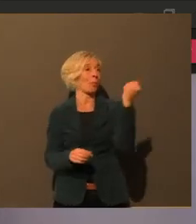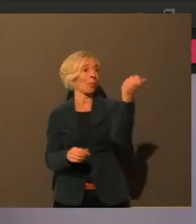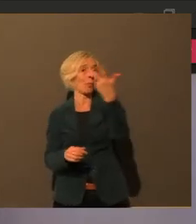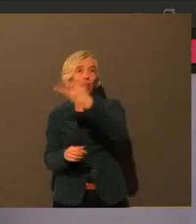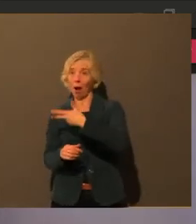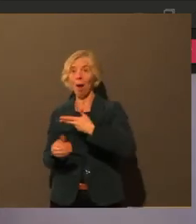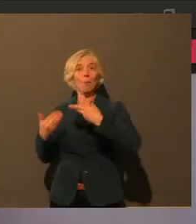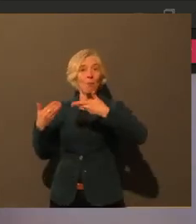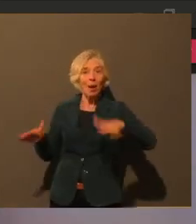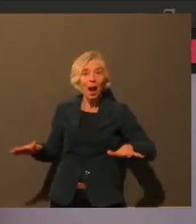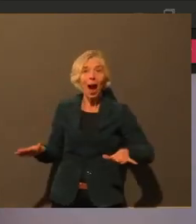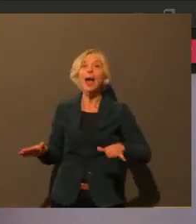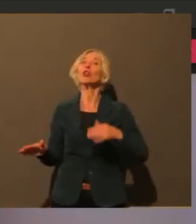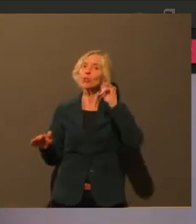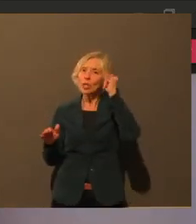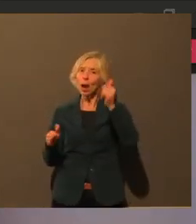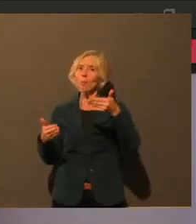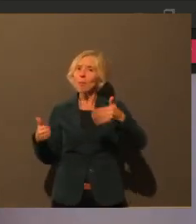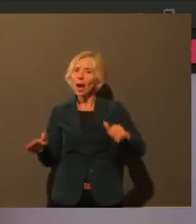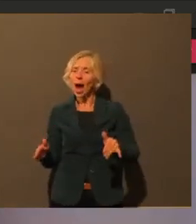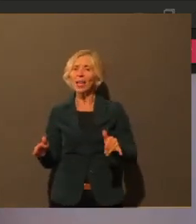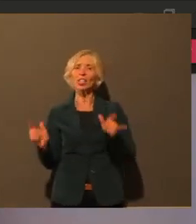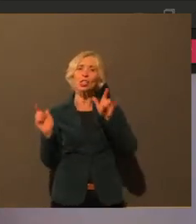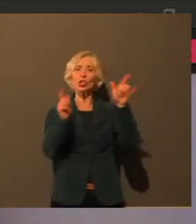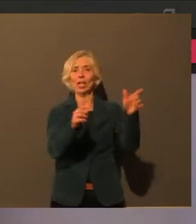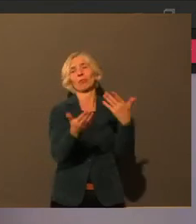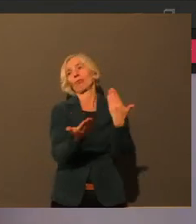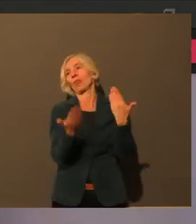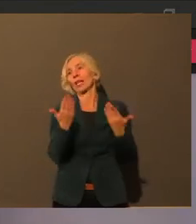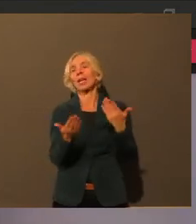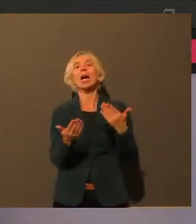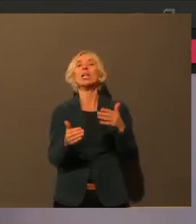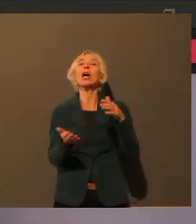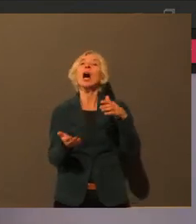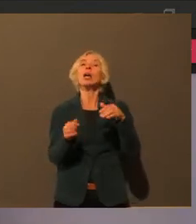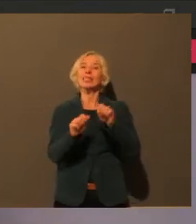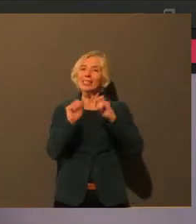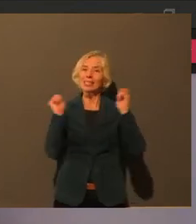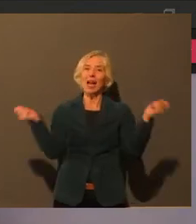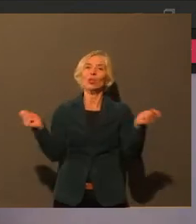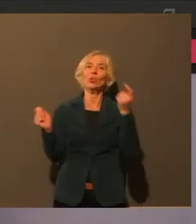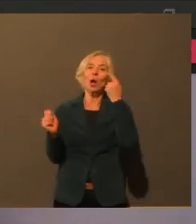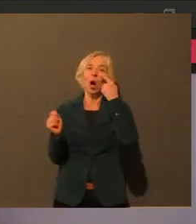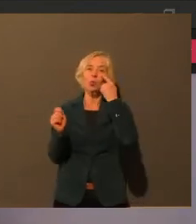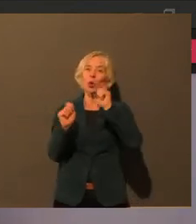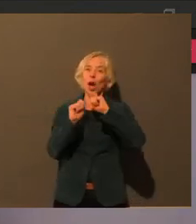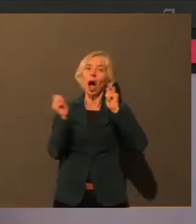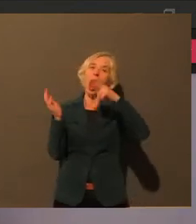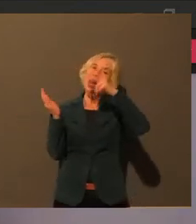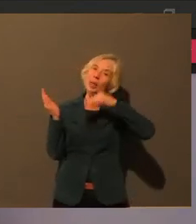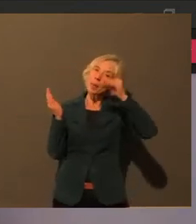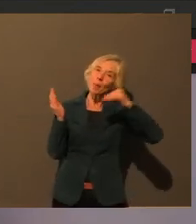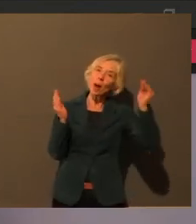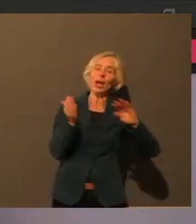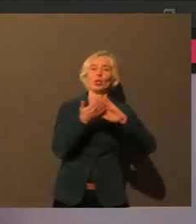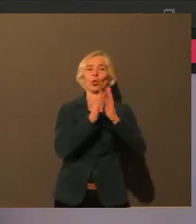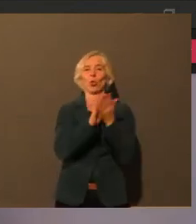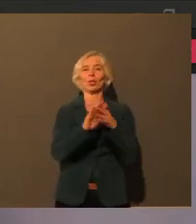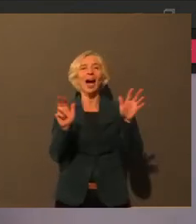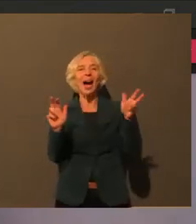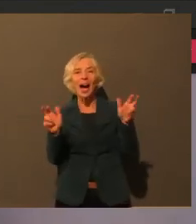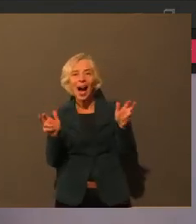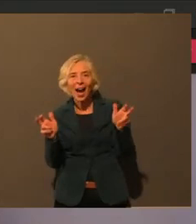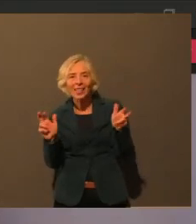unterstützen würden, vielleicht die Augsburger Allgemeine, die da mit drauf aufmerksam macht, vielleicht das Radio, dass die Bürger so